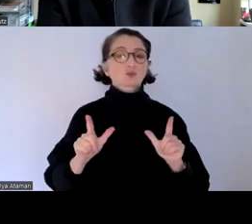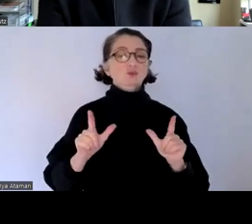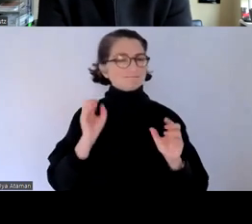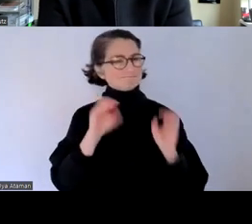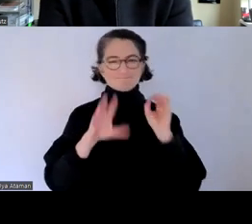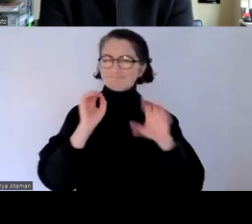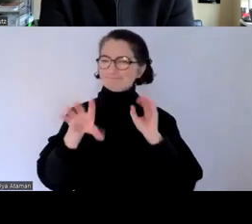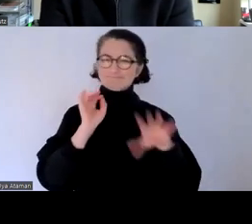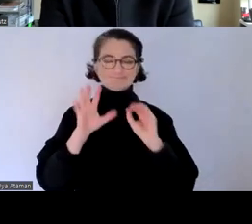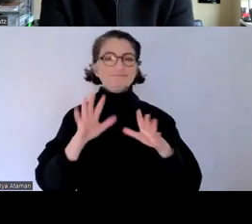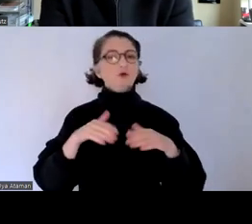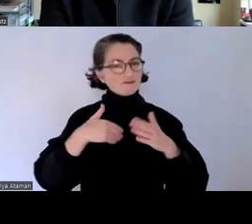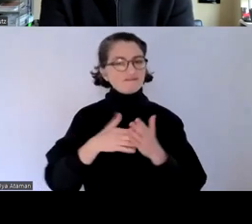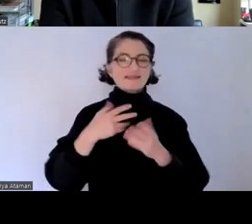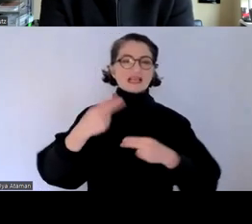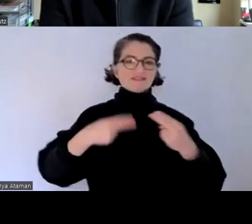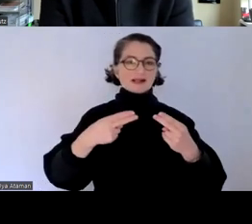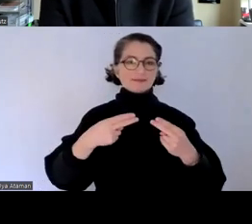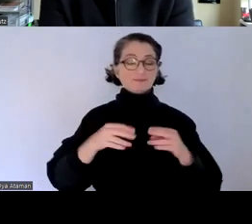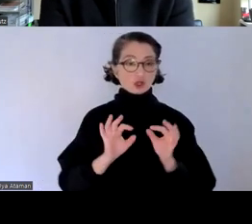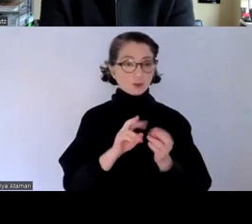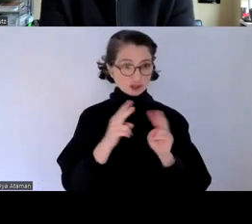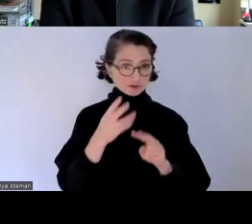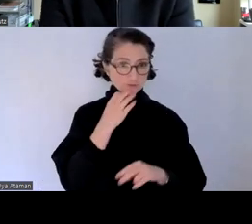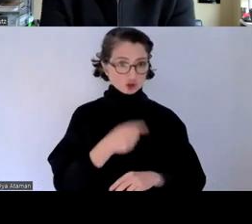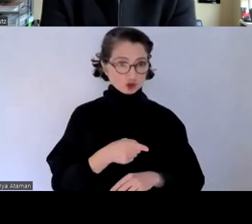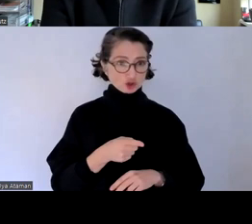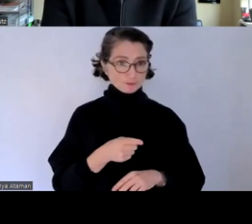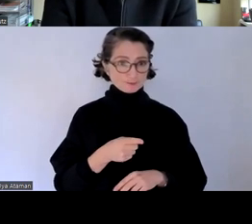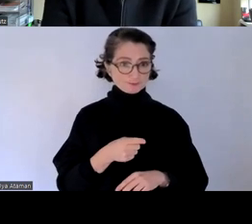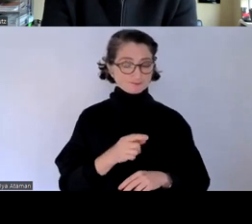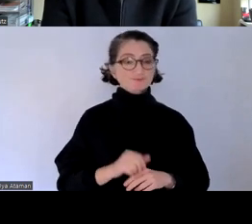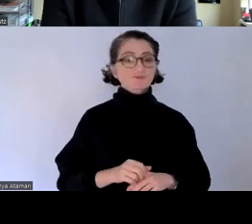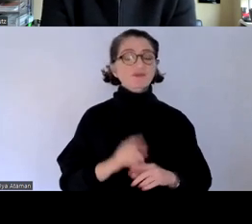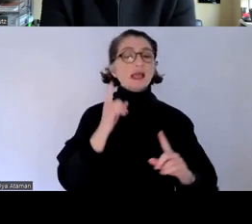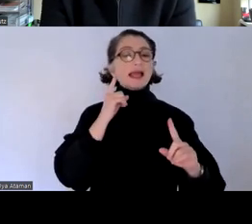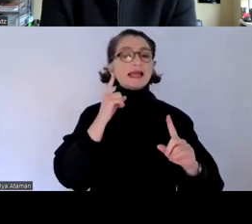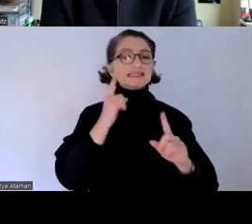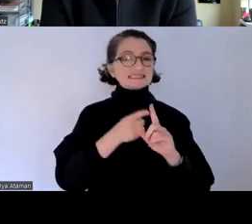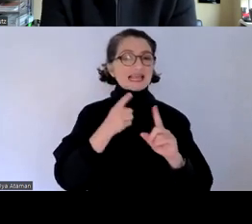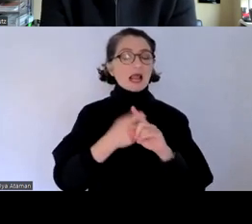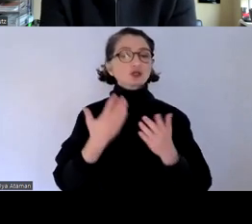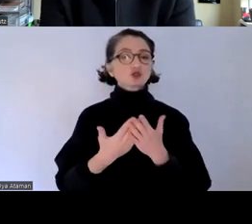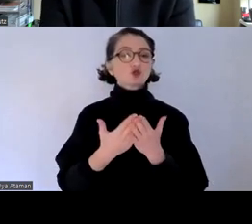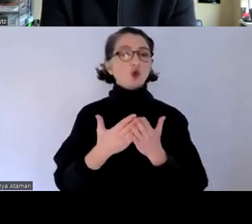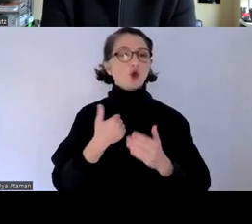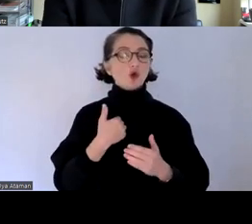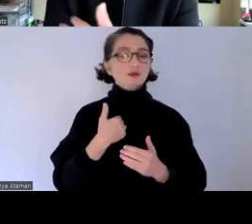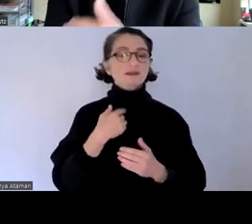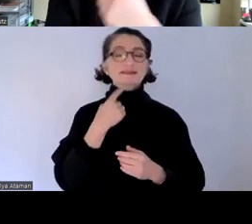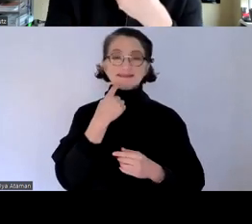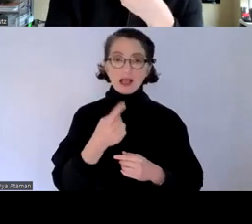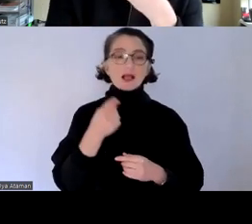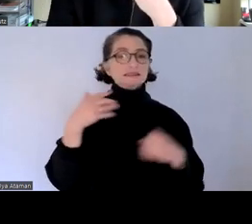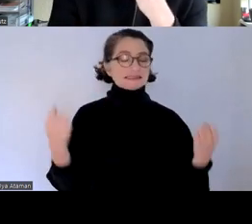hinaus entwickeln die ziele habe ich benannt indem wir also trainings machen indem